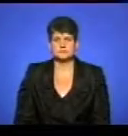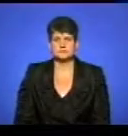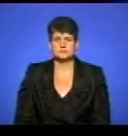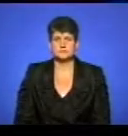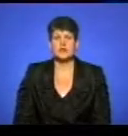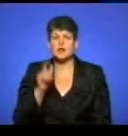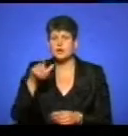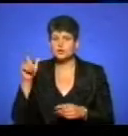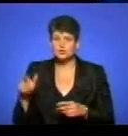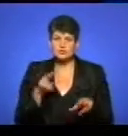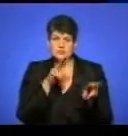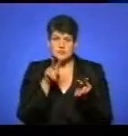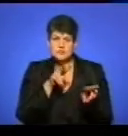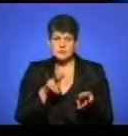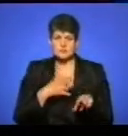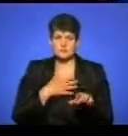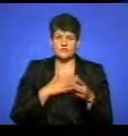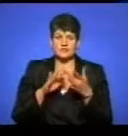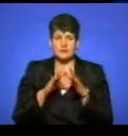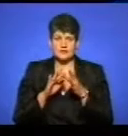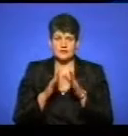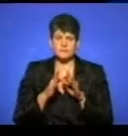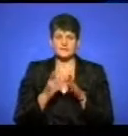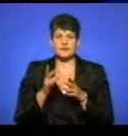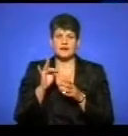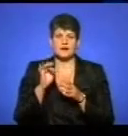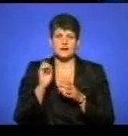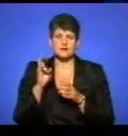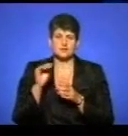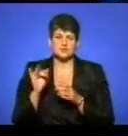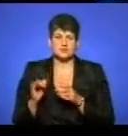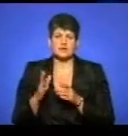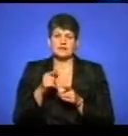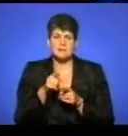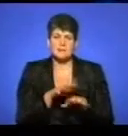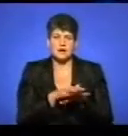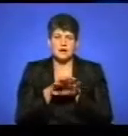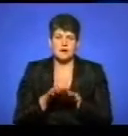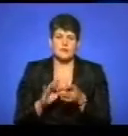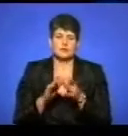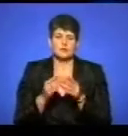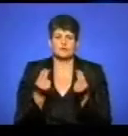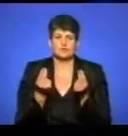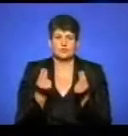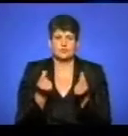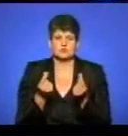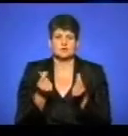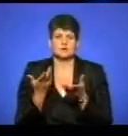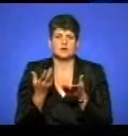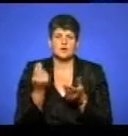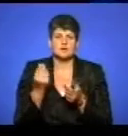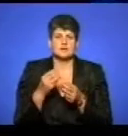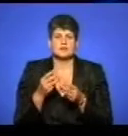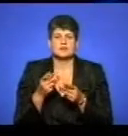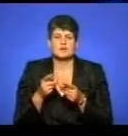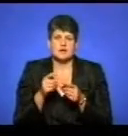Люди стежать за мною у моєму блозі rungeorgie.run.com. Там вони перераховують на електронну адресу хоспісу Святого Бенедикта кошти.